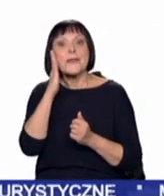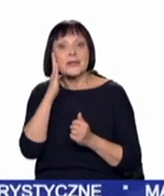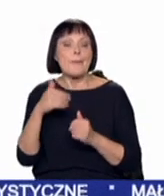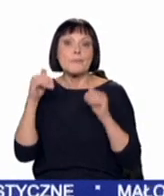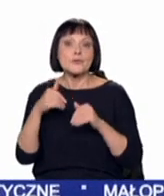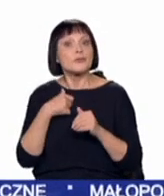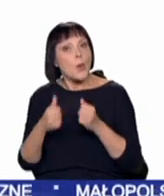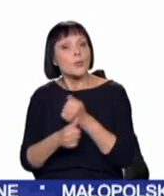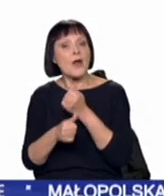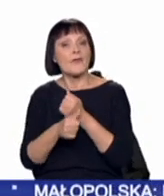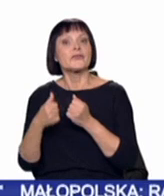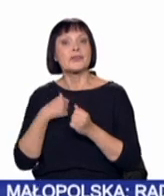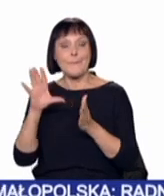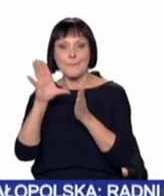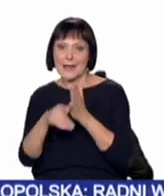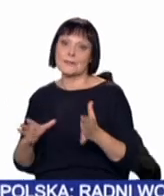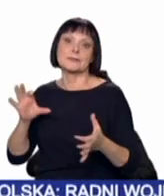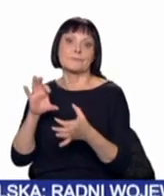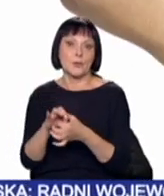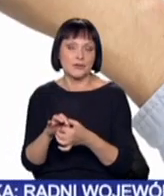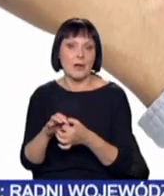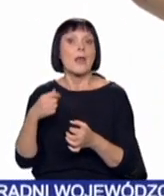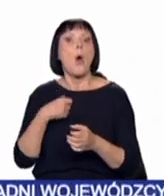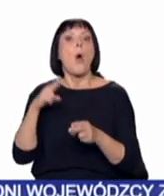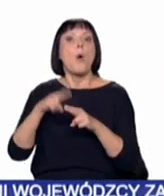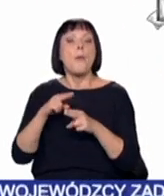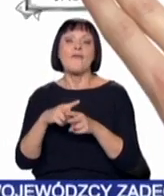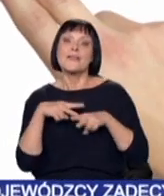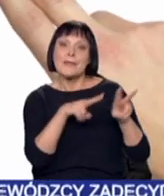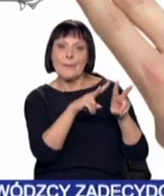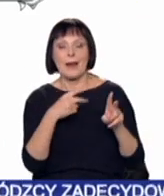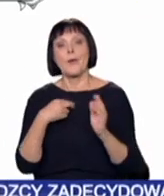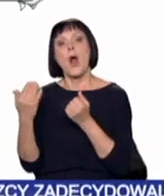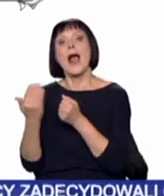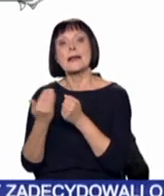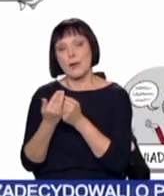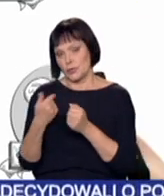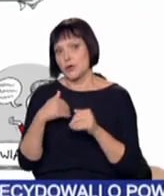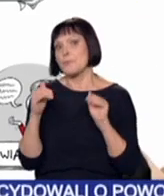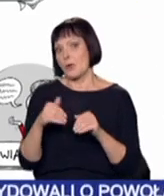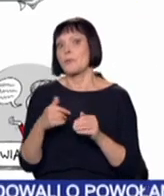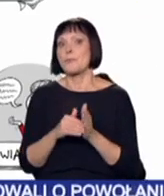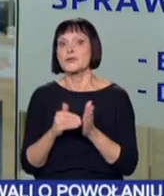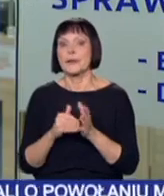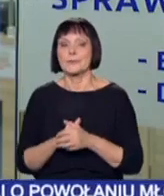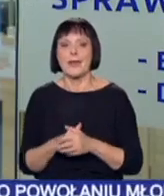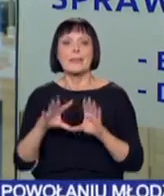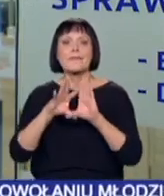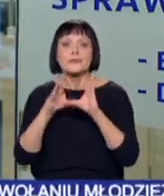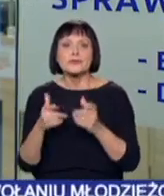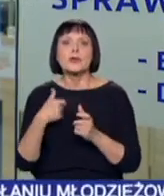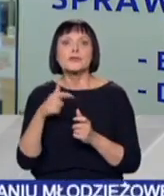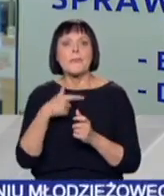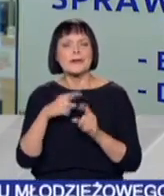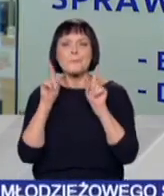musimy udowodnić, że z miastem jesteśmy związani. Umowa najmu czy rachunki mogą się do tego przydać. Wszystkie takie rzeczy,